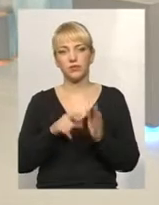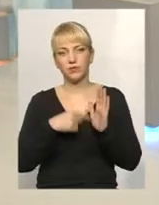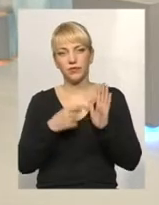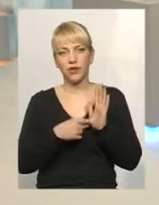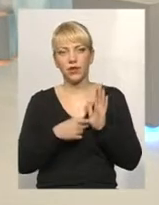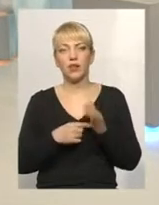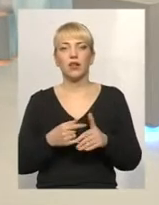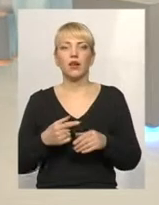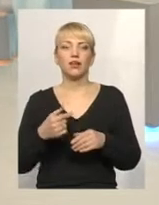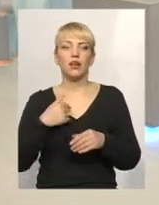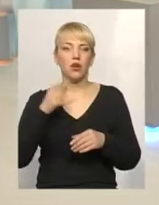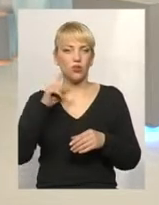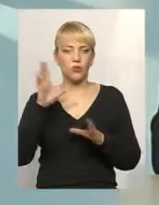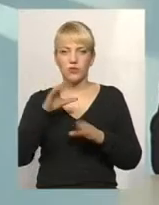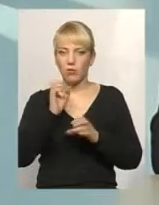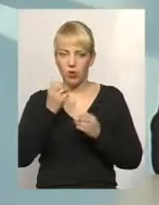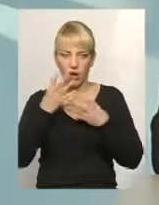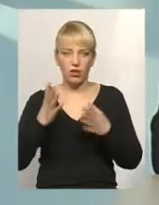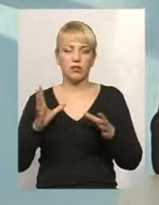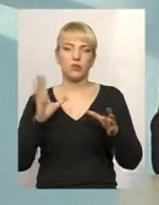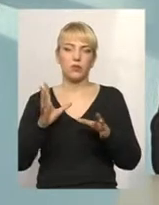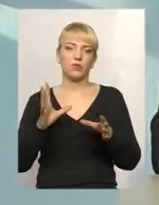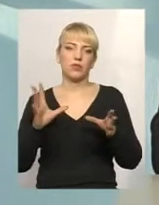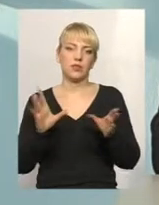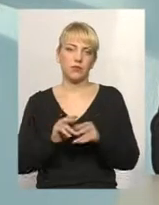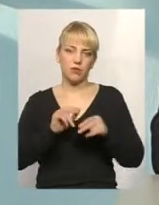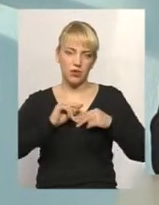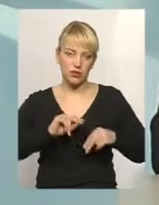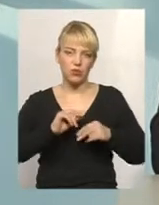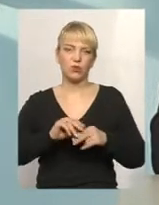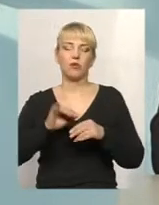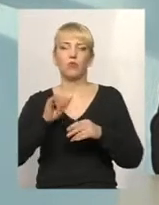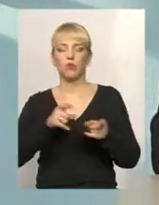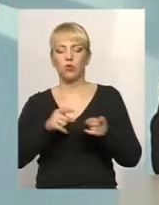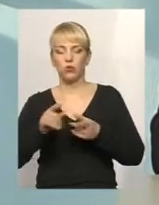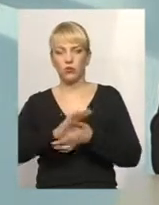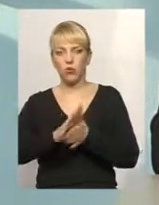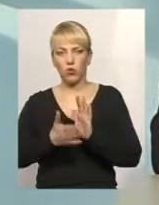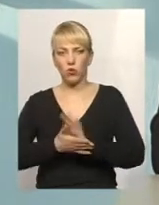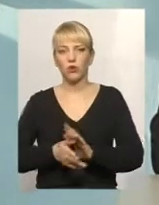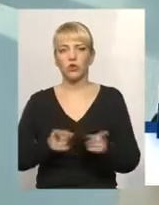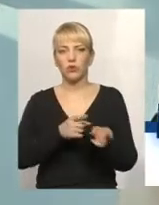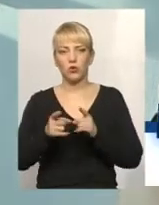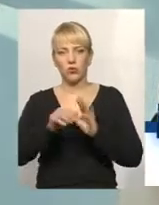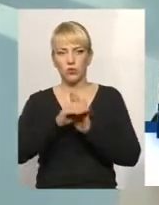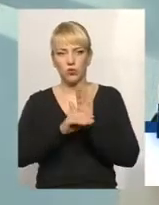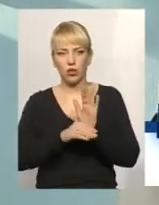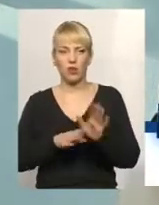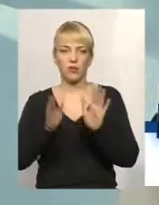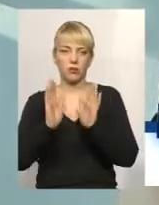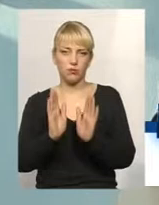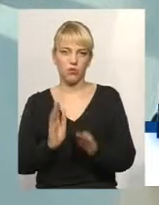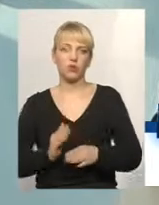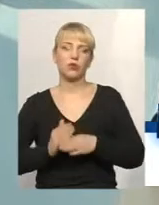думаю, що все буде гаразд, я думаю, що ми спрацюємо, підготуємо положення, підготуємо програми і будемо